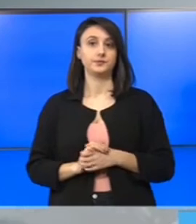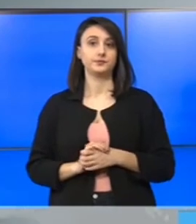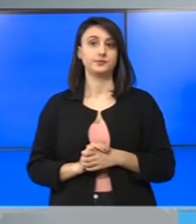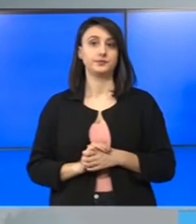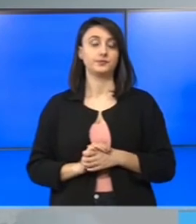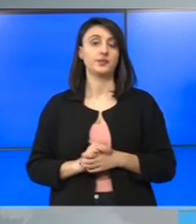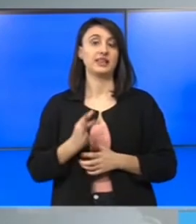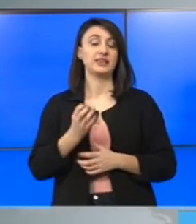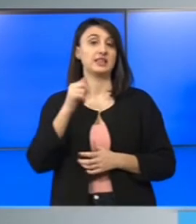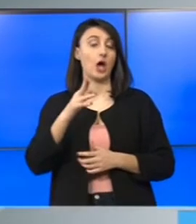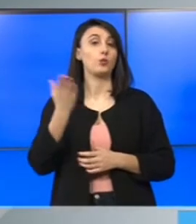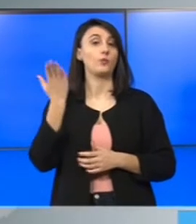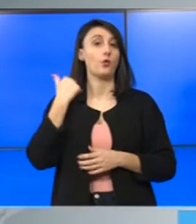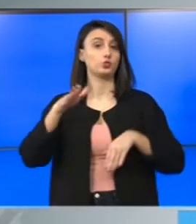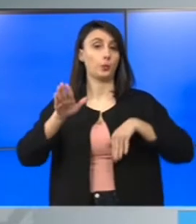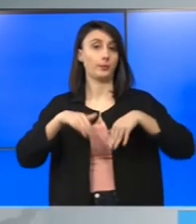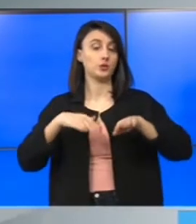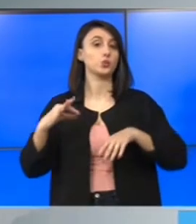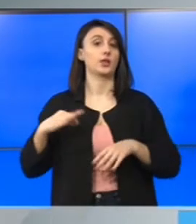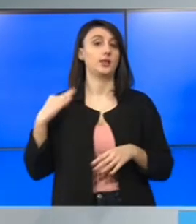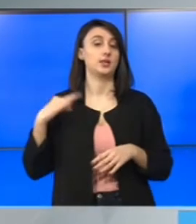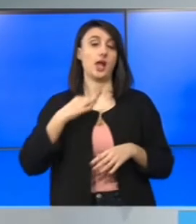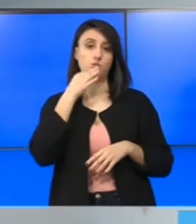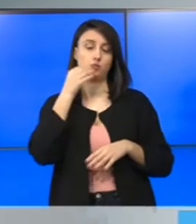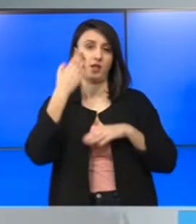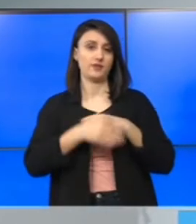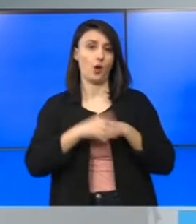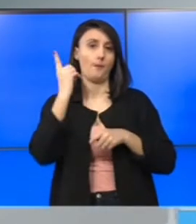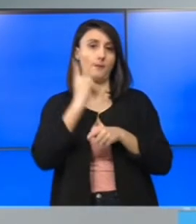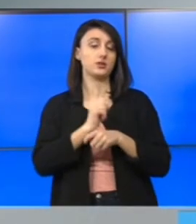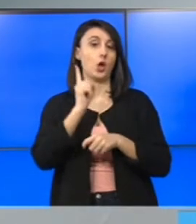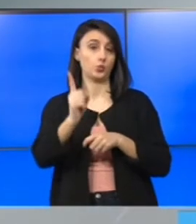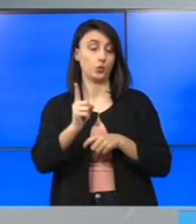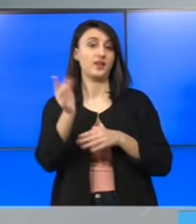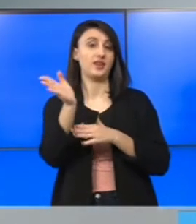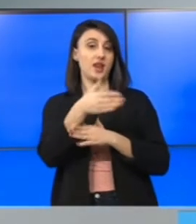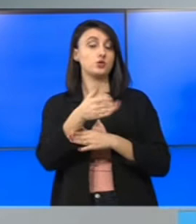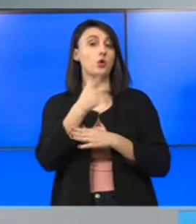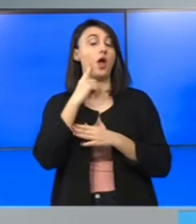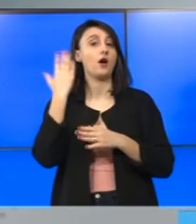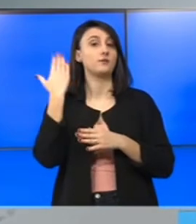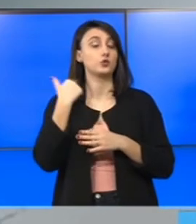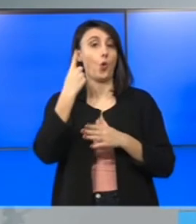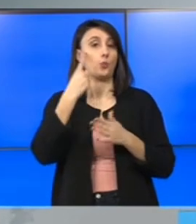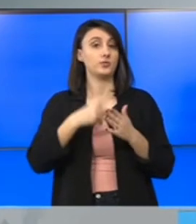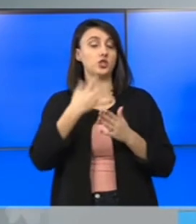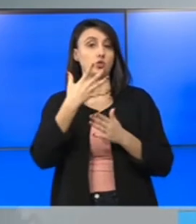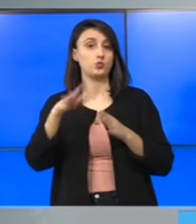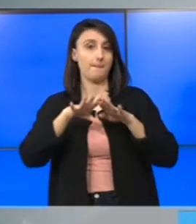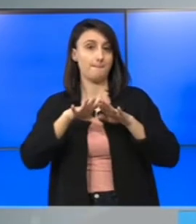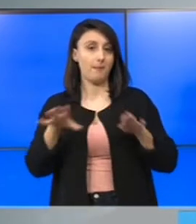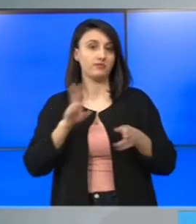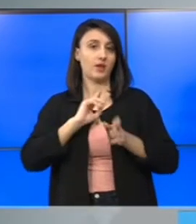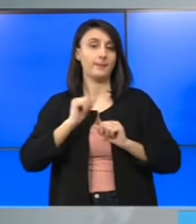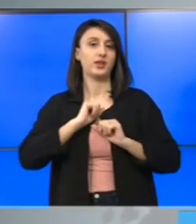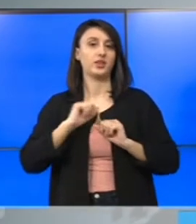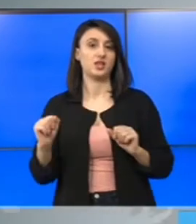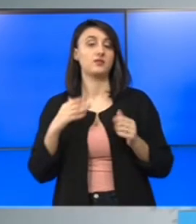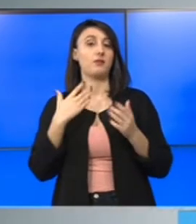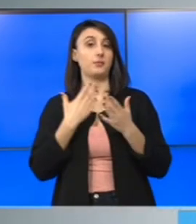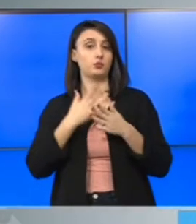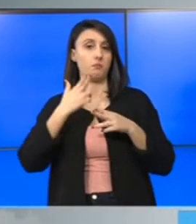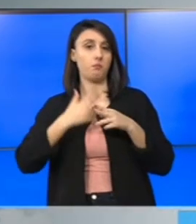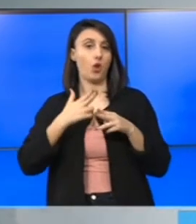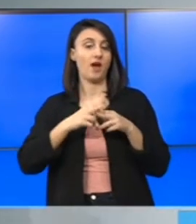Nelu Tătaru, fostul ministru al sănătății, spune că la finalul mandatului său, la nivel național, existau peste 1.500 de paturi de terapie intensivă pentru